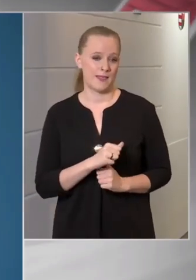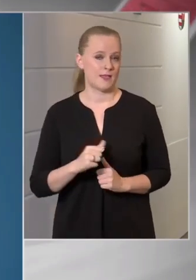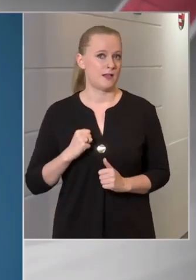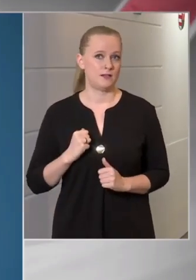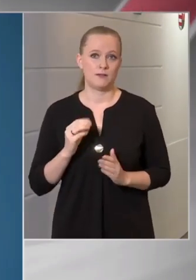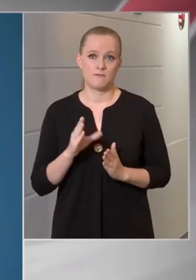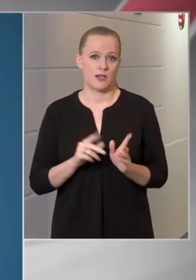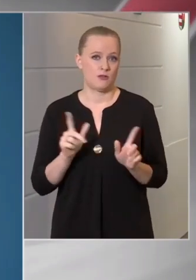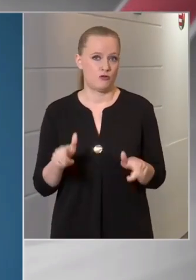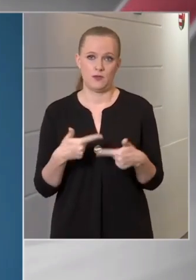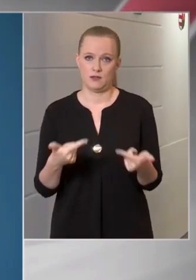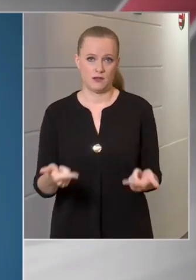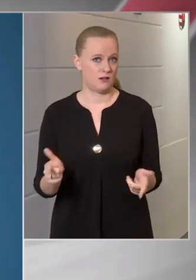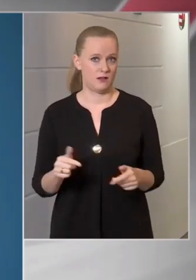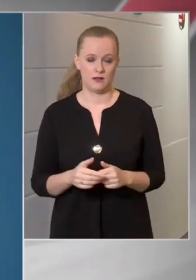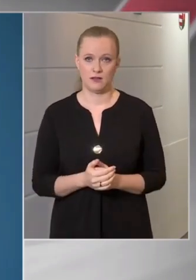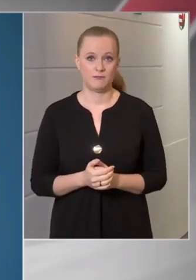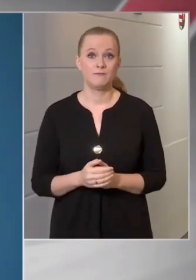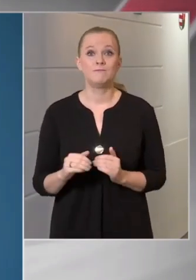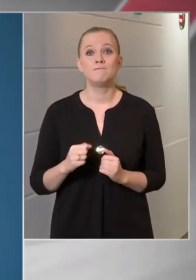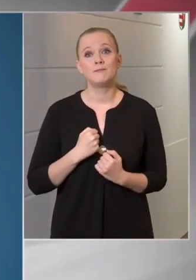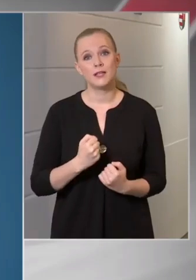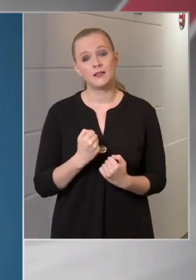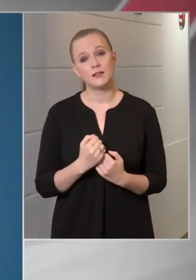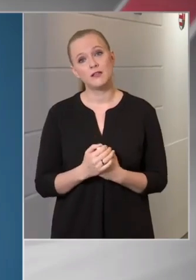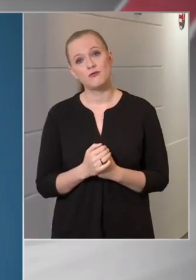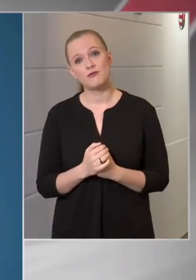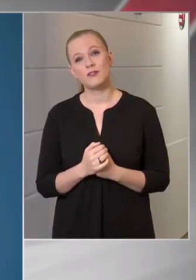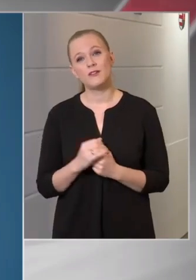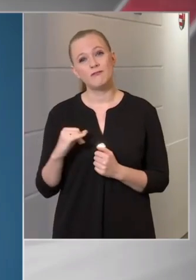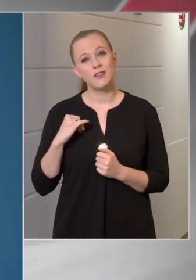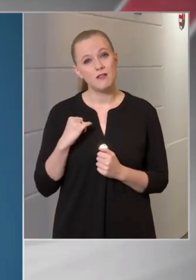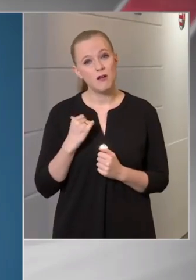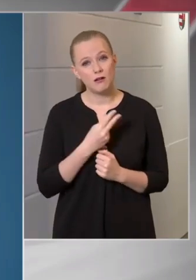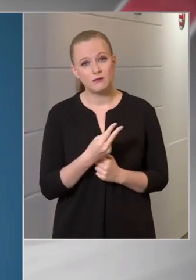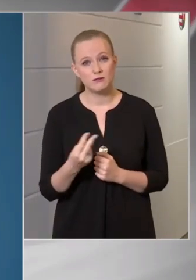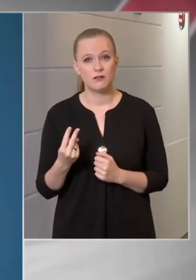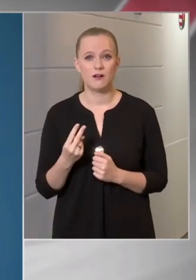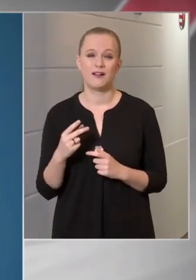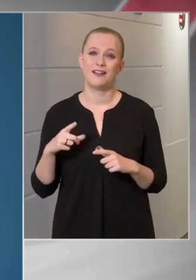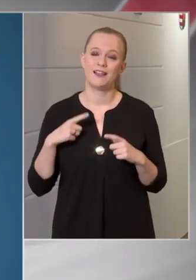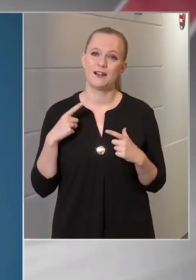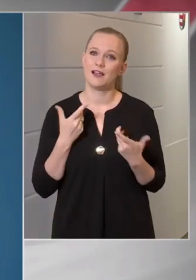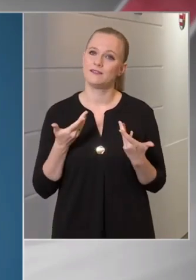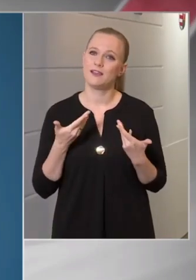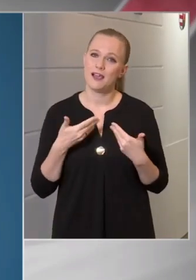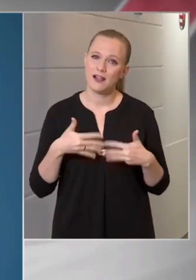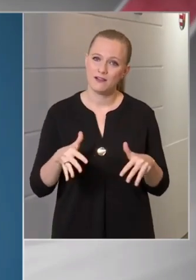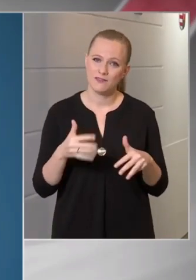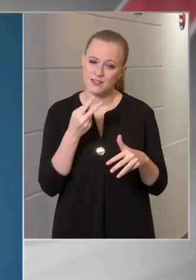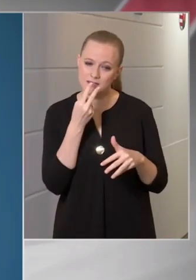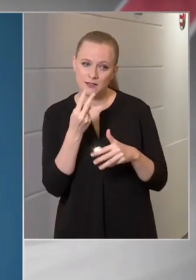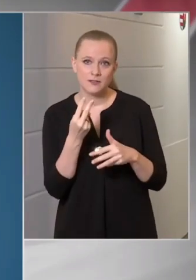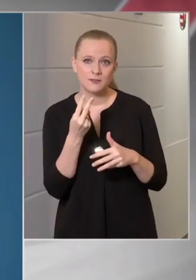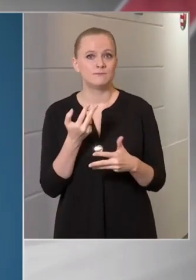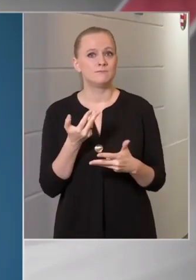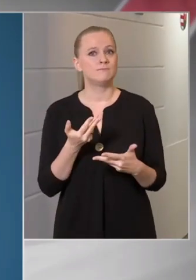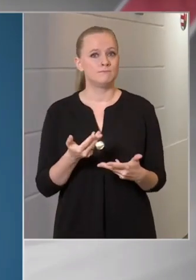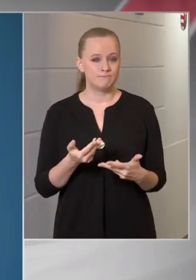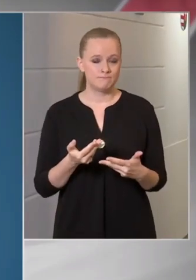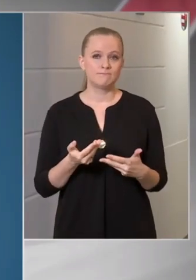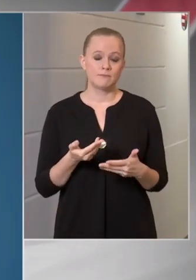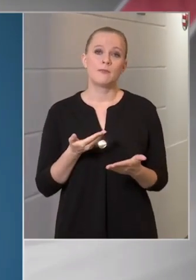megismételhetetlen. Mégis amikor fiatal életnek az elvesztésével szembesülünk,